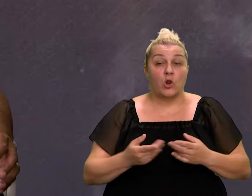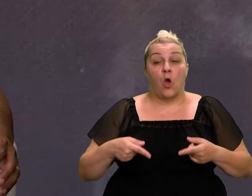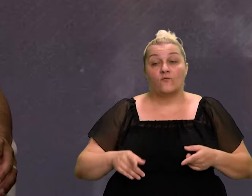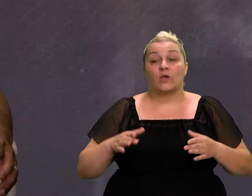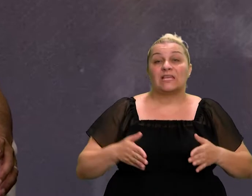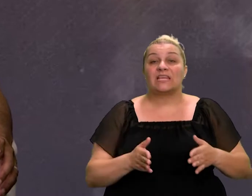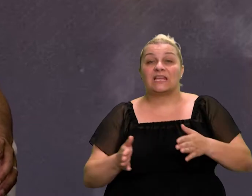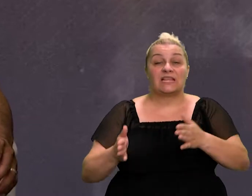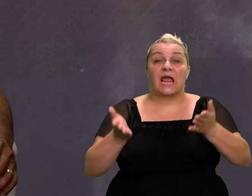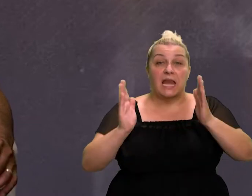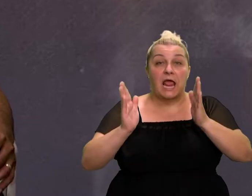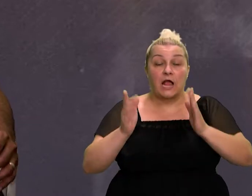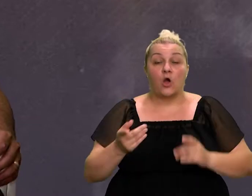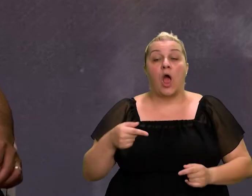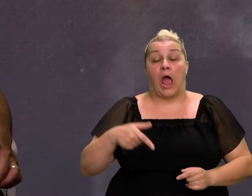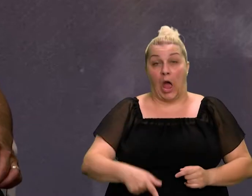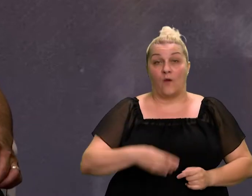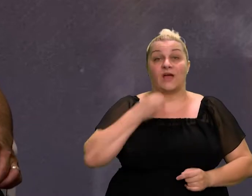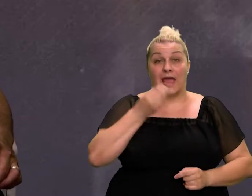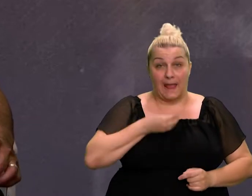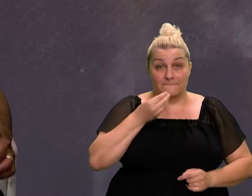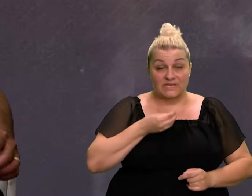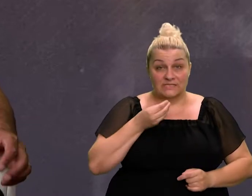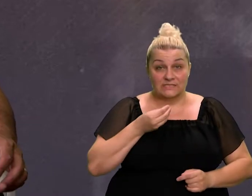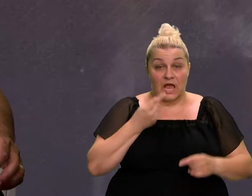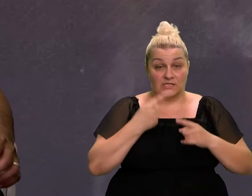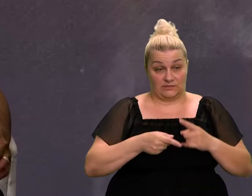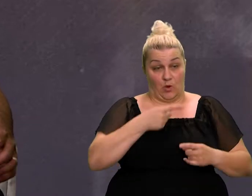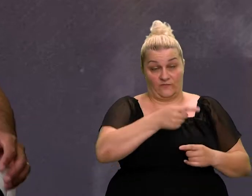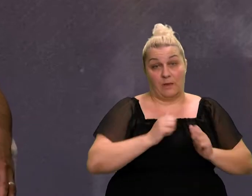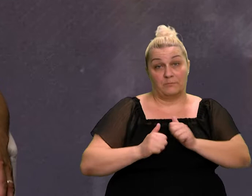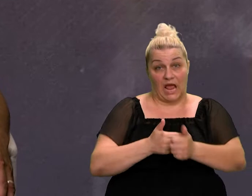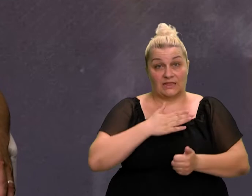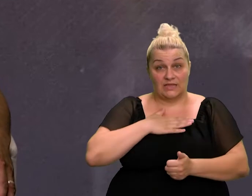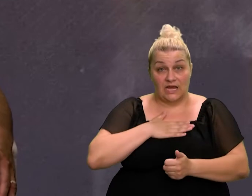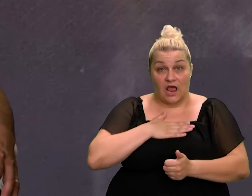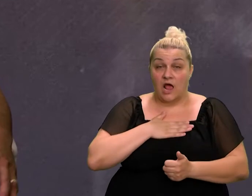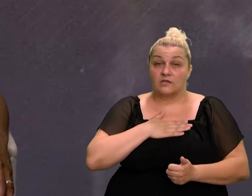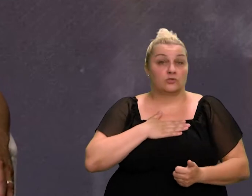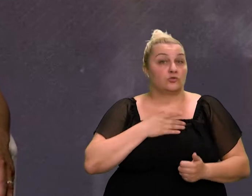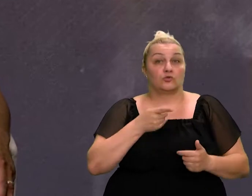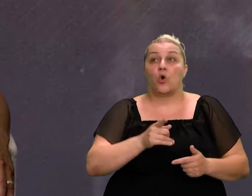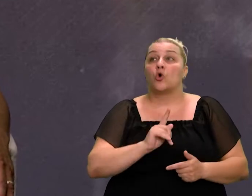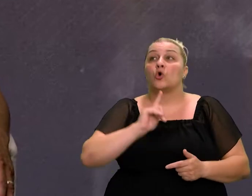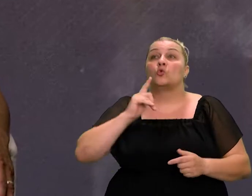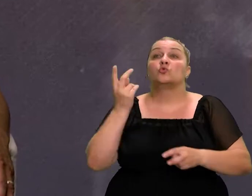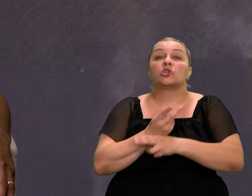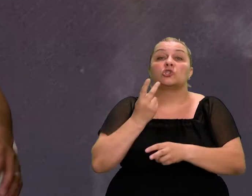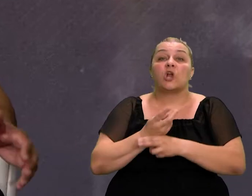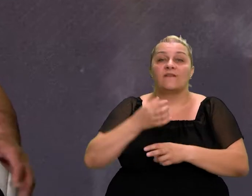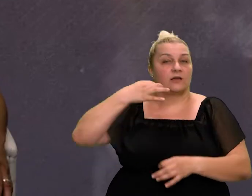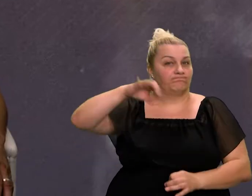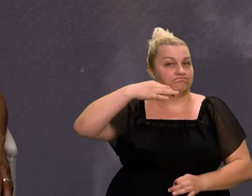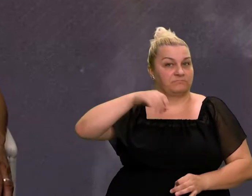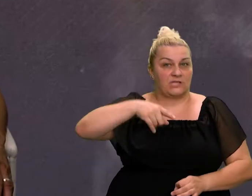što ovo ide nekim tokom, a sama emisija praćena od vas, to ne radi trenutno u državi niko,